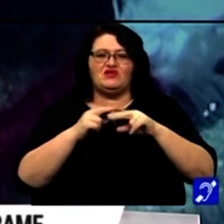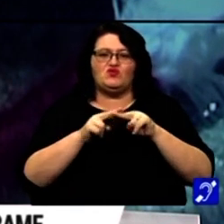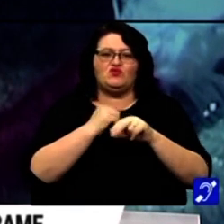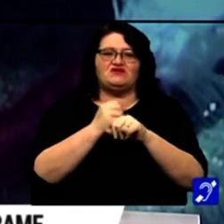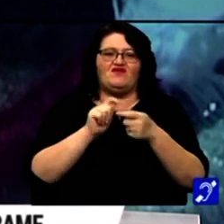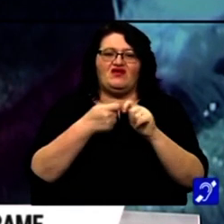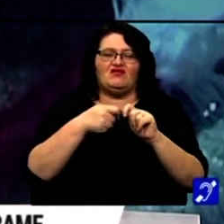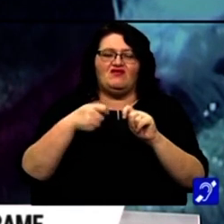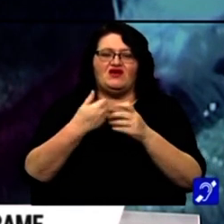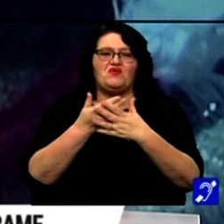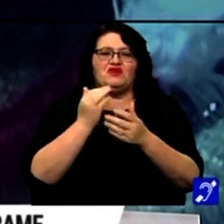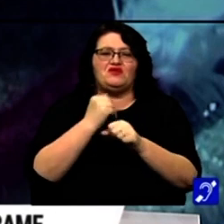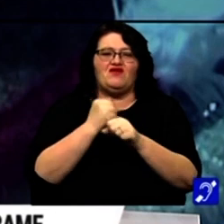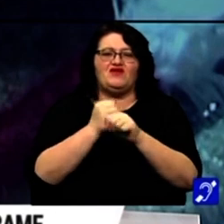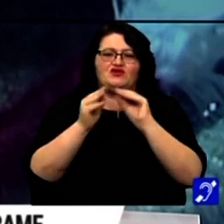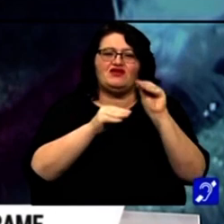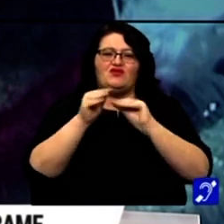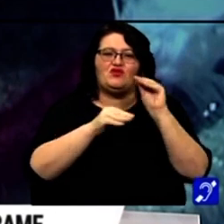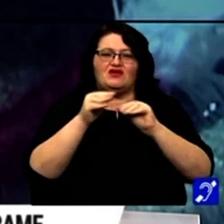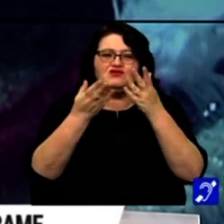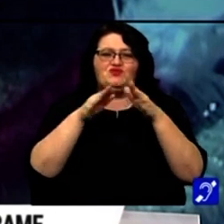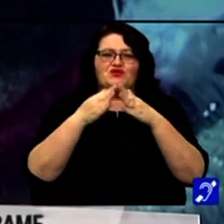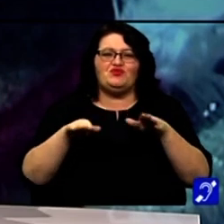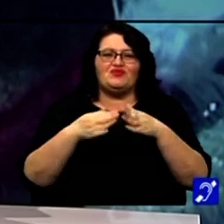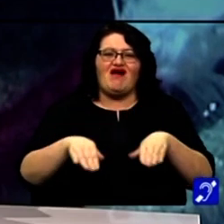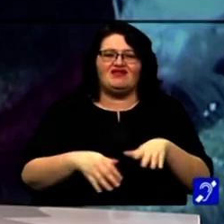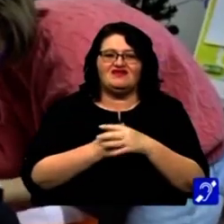să înnuade firele pentru a crea decorațiuni de agățat în brad.